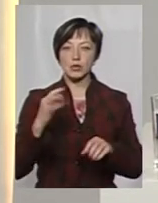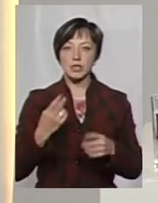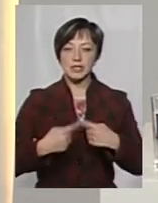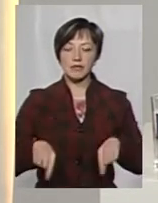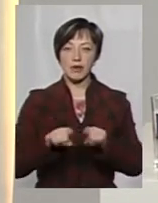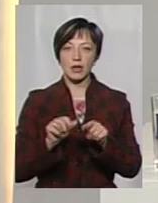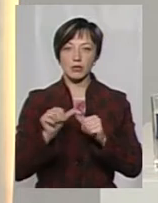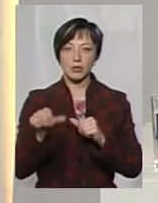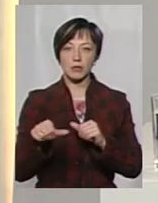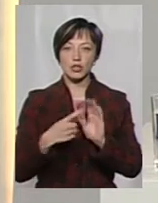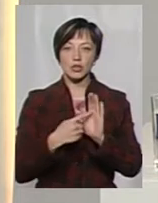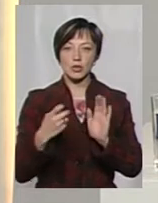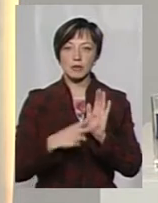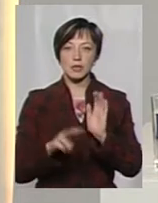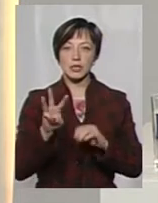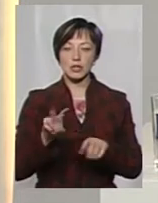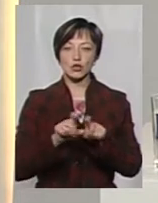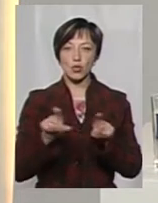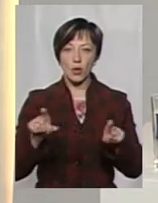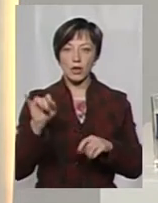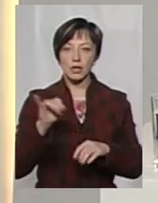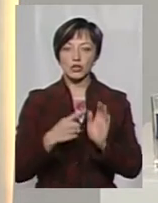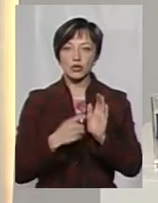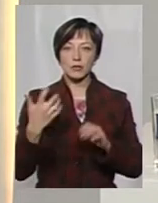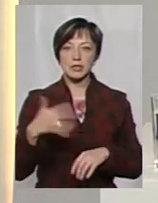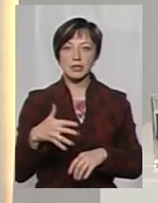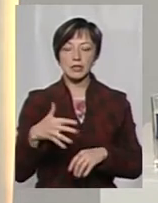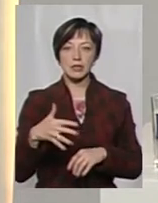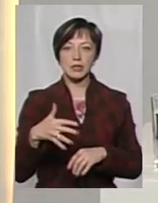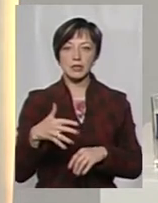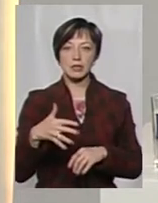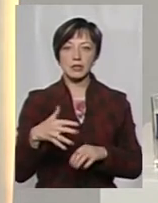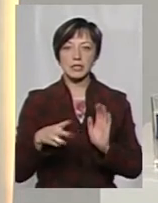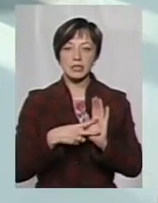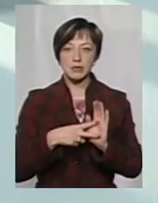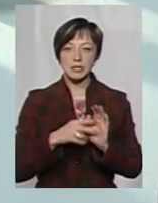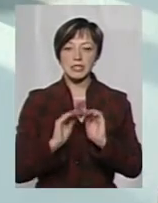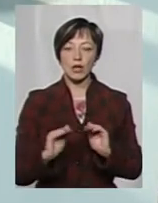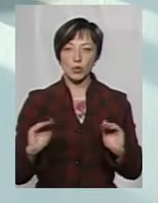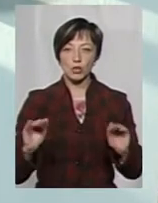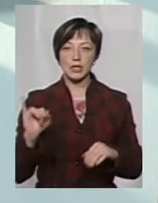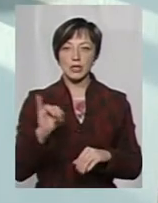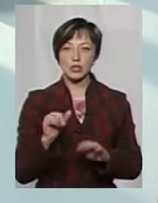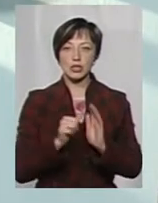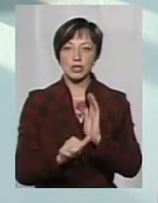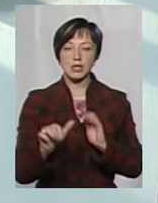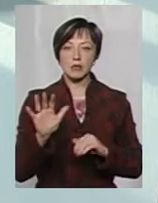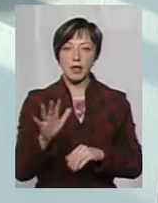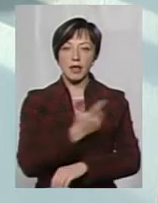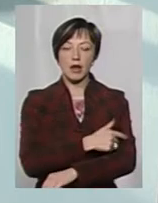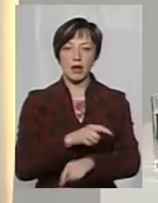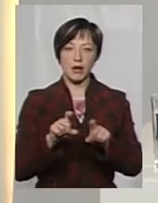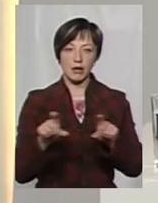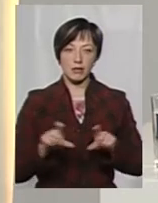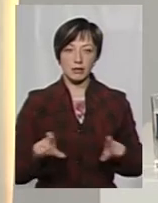сфери, зокрема 673 школи та 657 садочків, а також 65 лікарень.